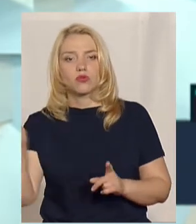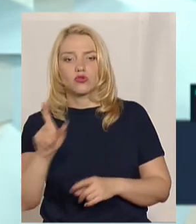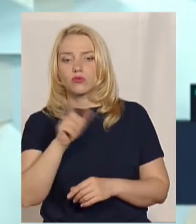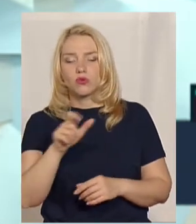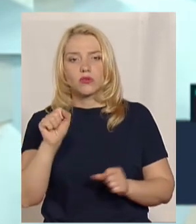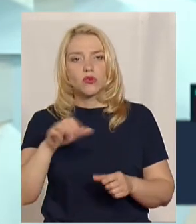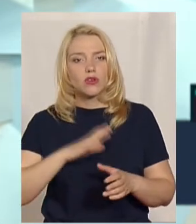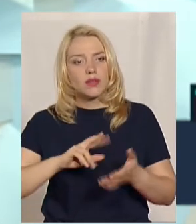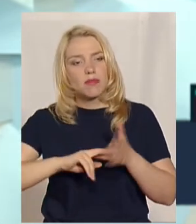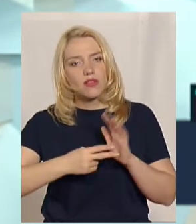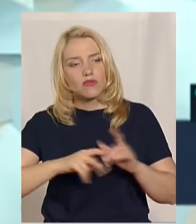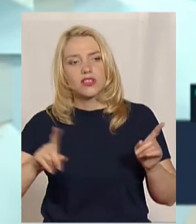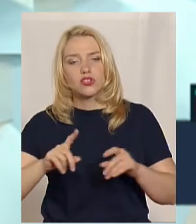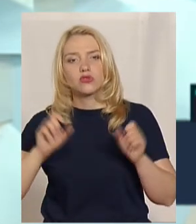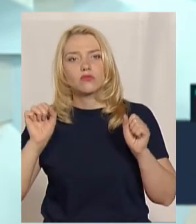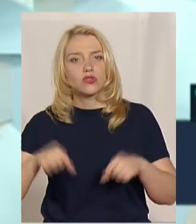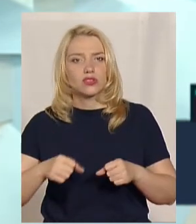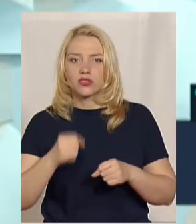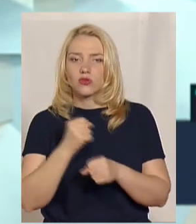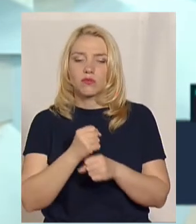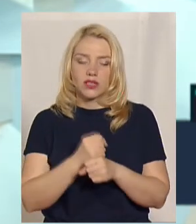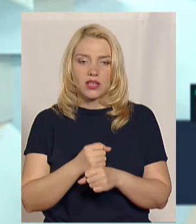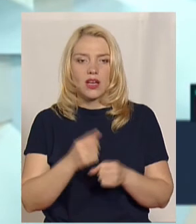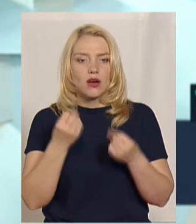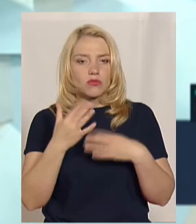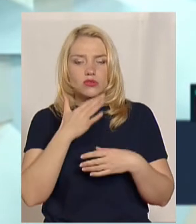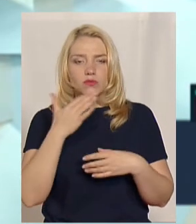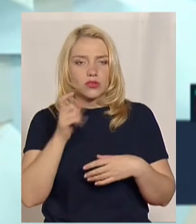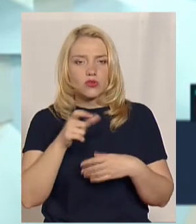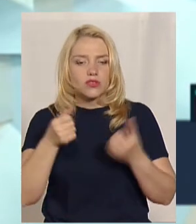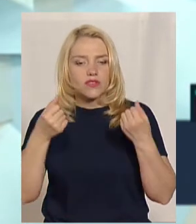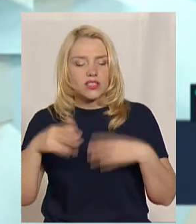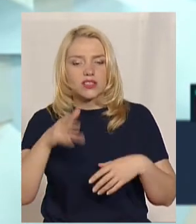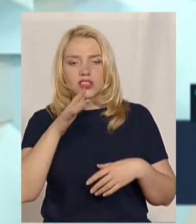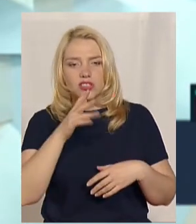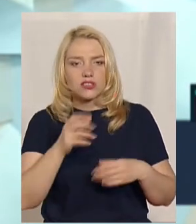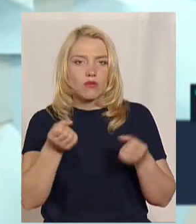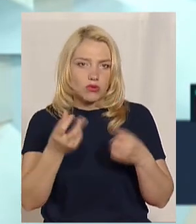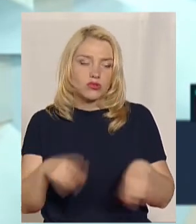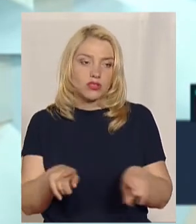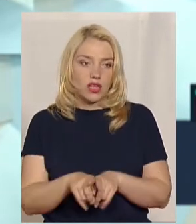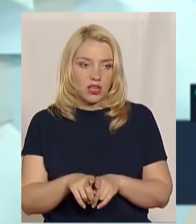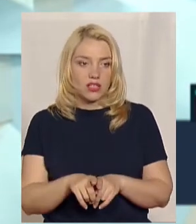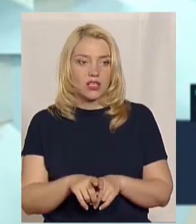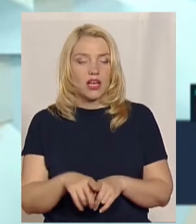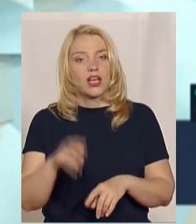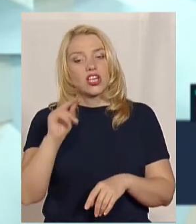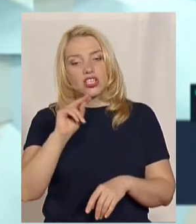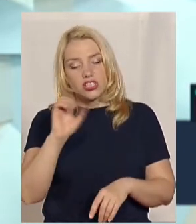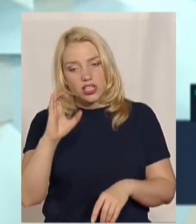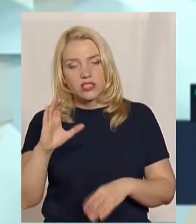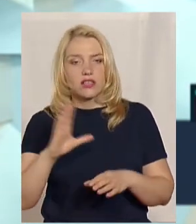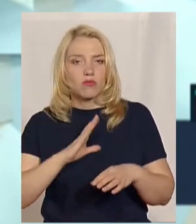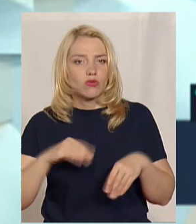зробити. Тому що дуже багато часу минуло просто так. Але тим не менше це і не просто так, тому що час був даний на якісь